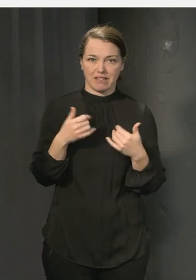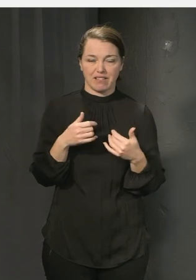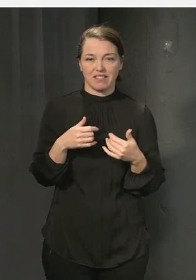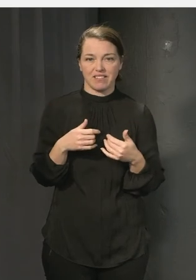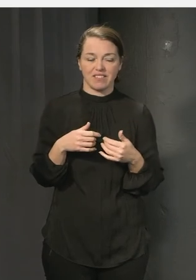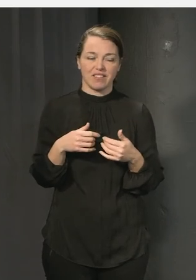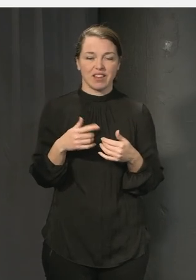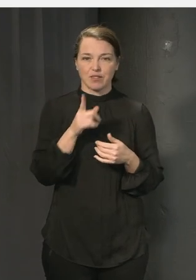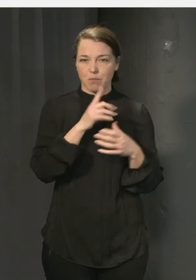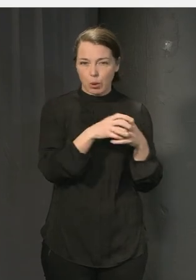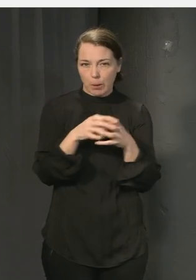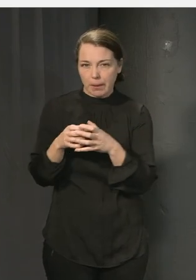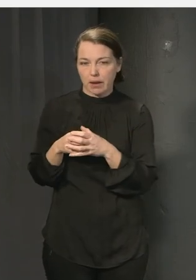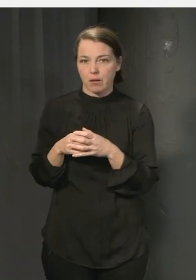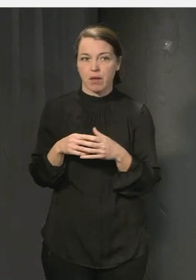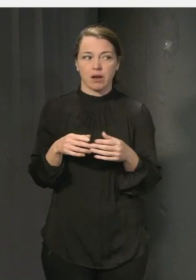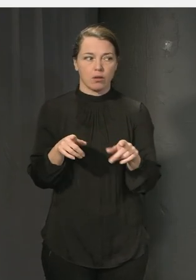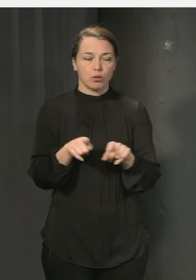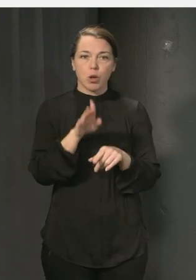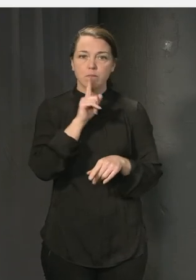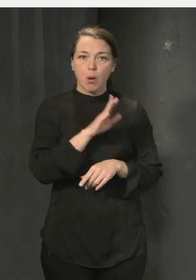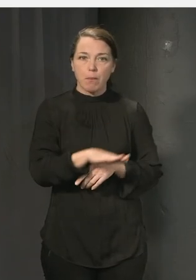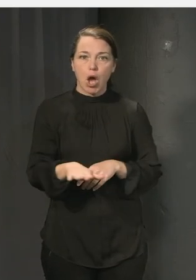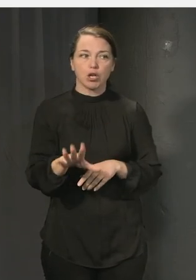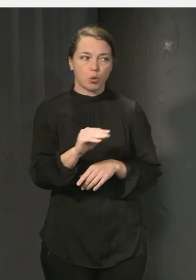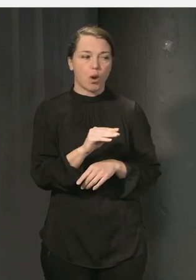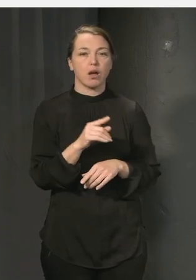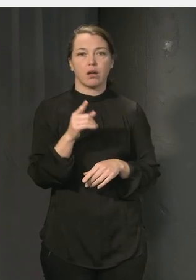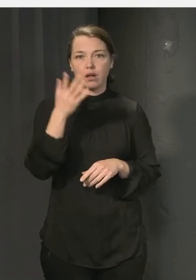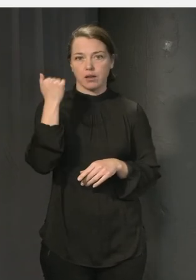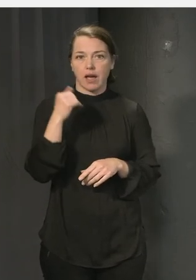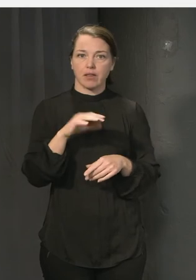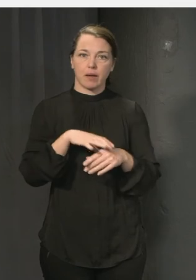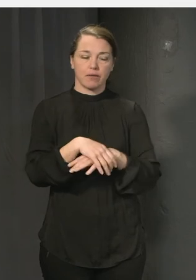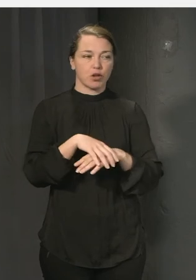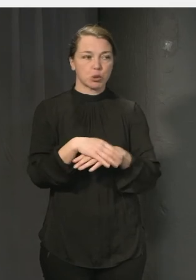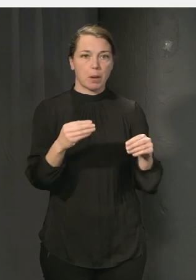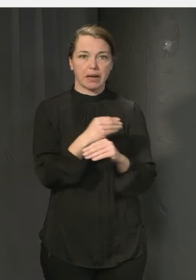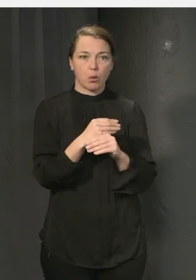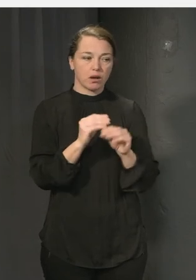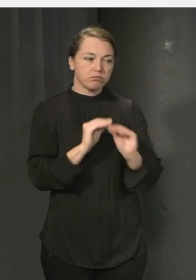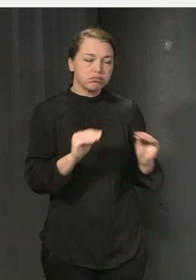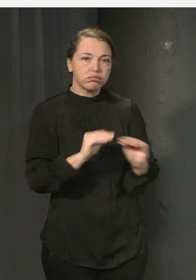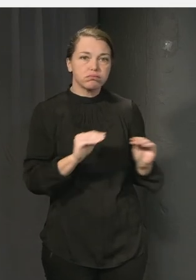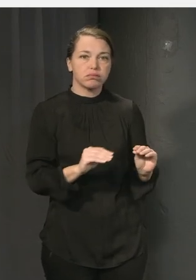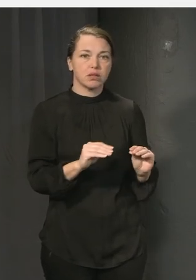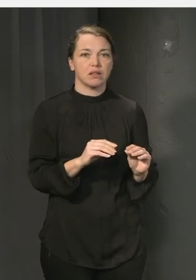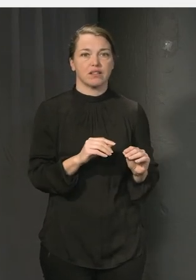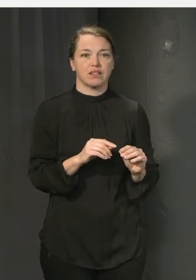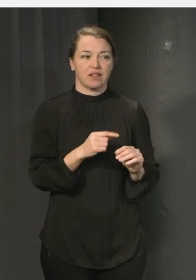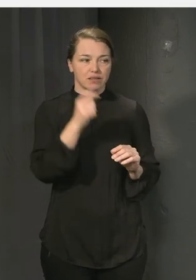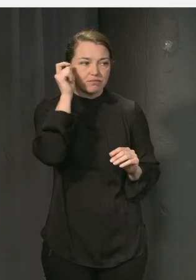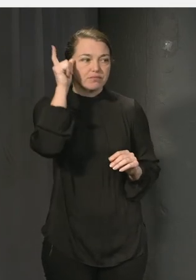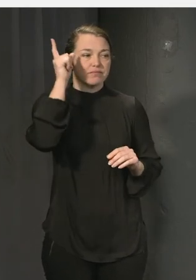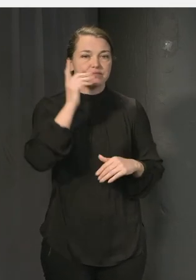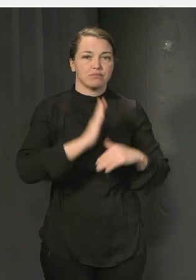pedagogerna en fantastisk möjlighet att liksom facilitera den försvinner ju med åren och jag tänker att om man